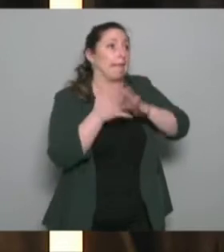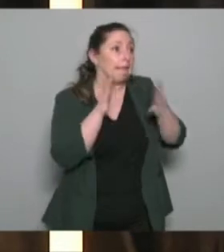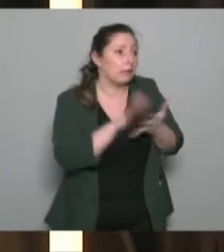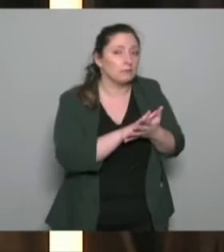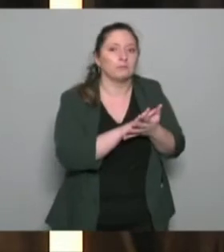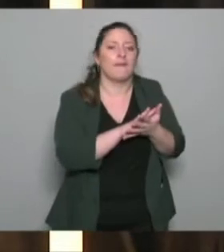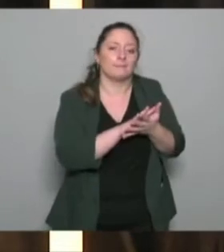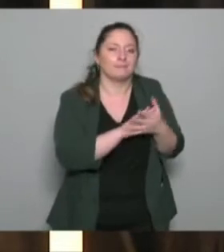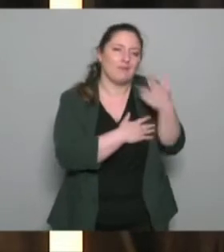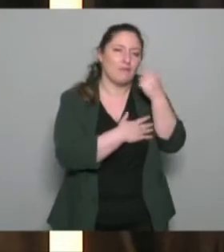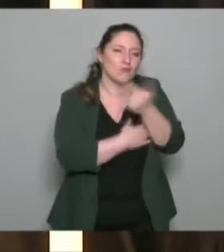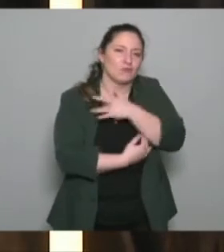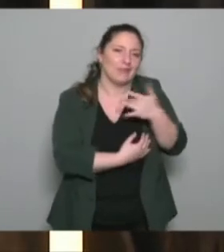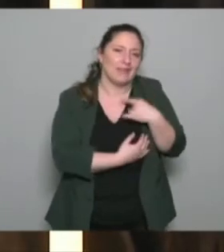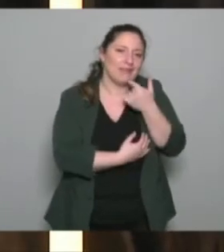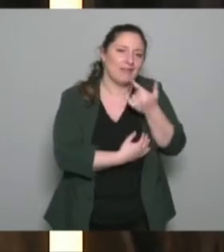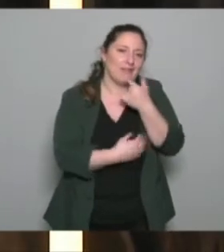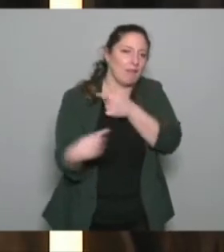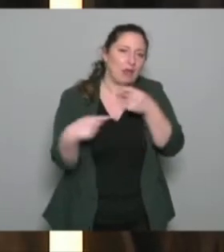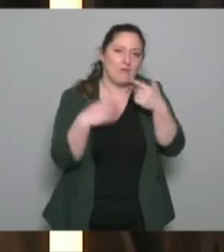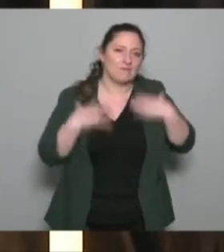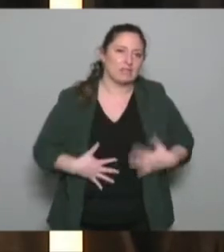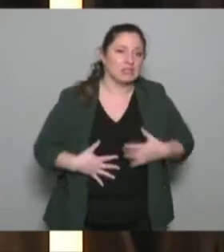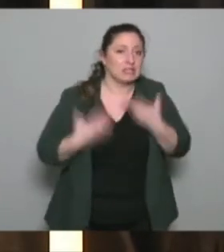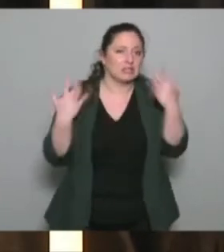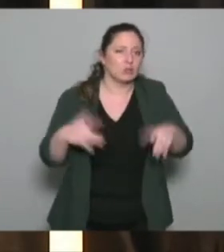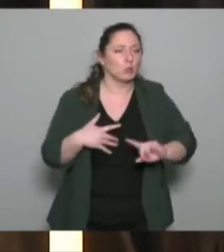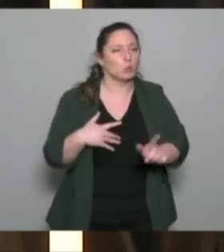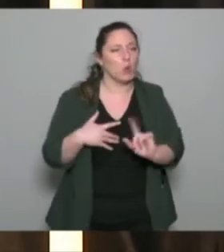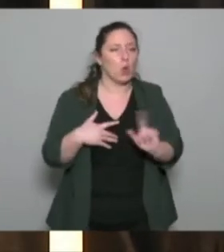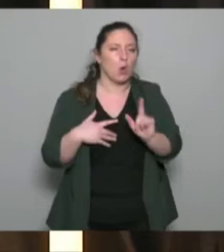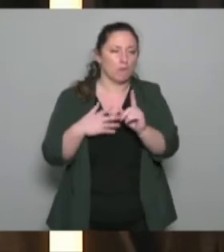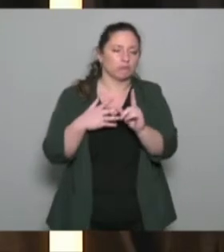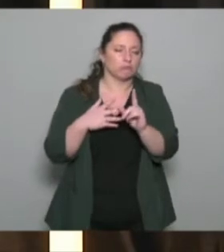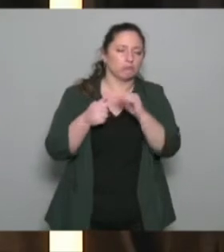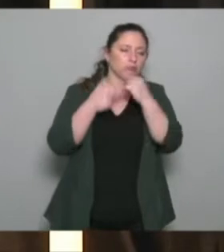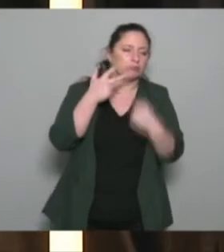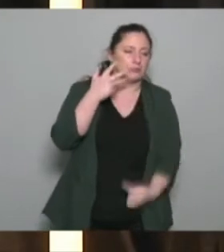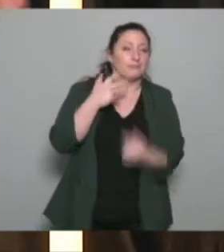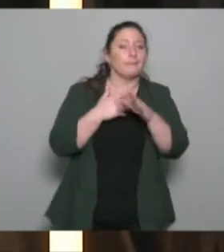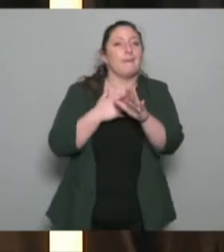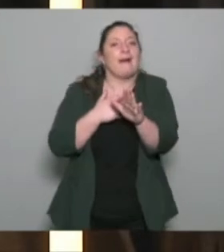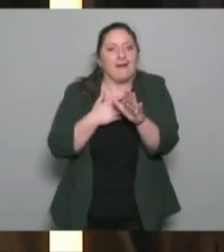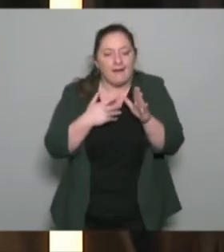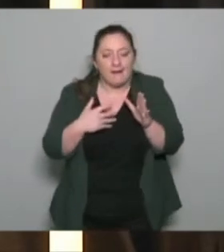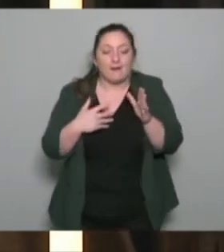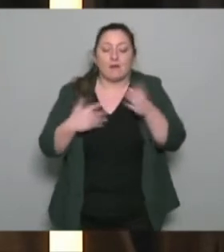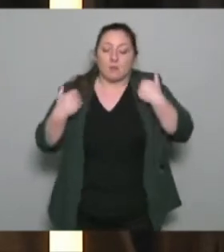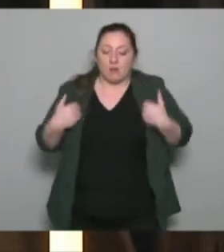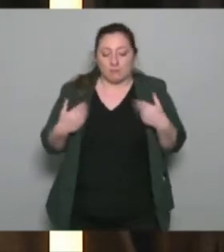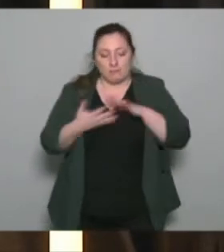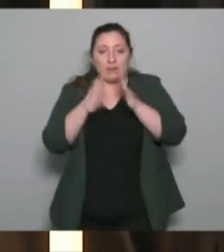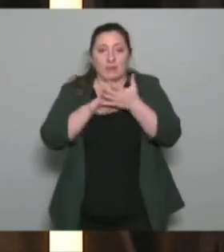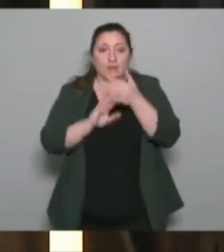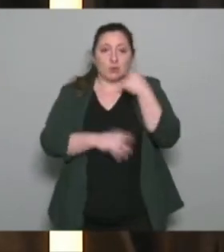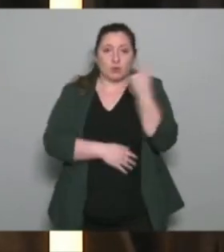la santé, on a bien vu, n'est pas que physique, est-ce que dans ma pratique, est-ce que